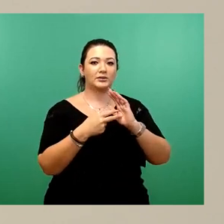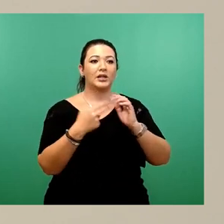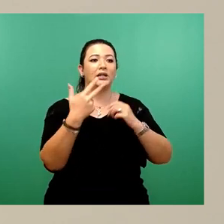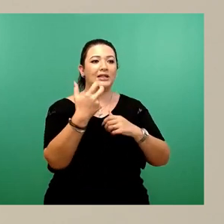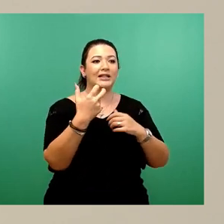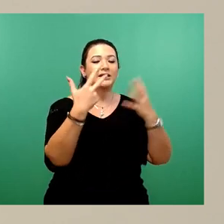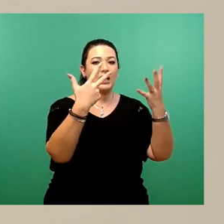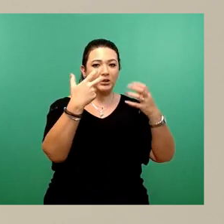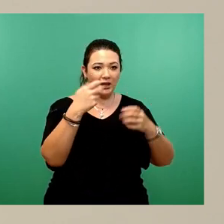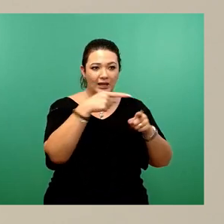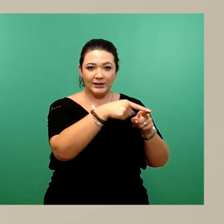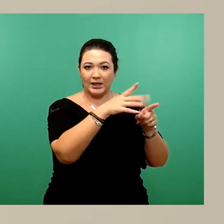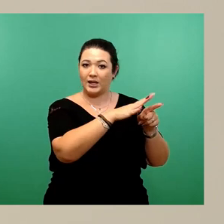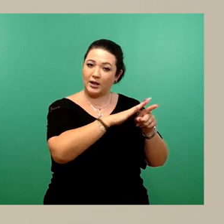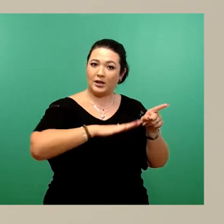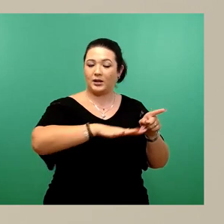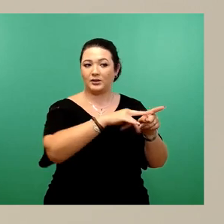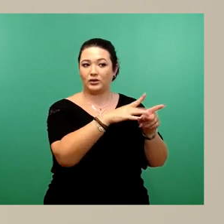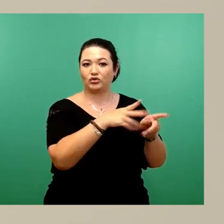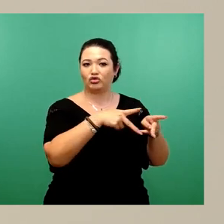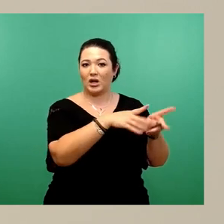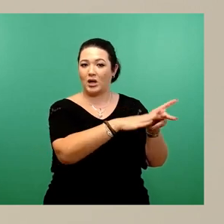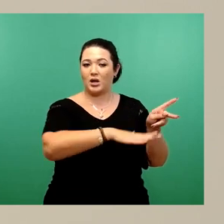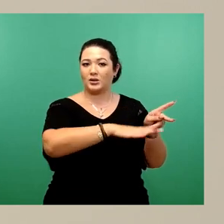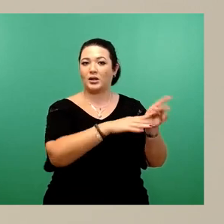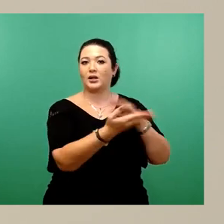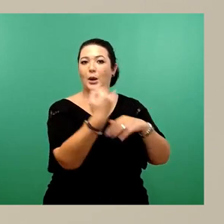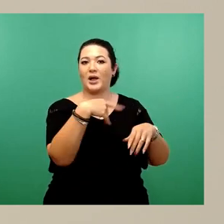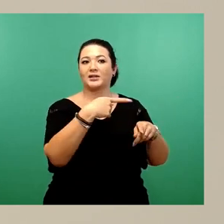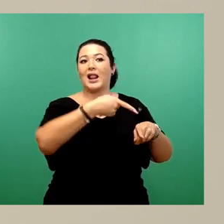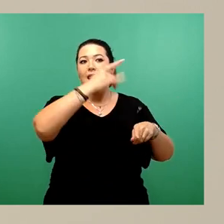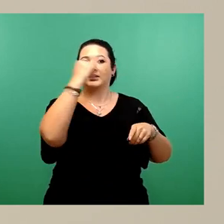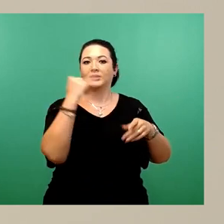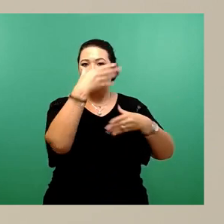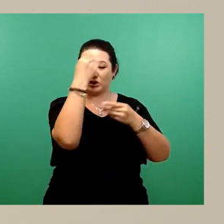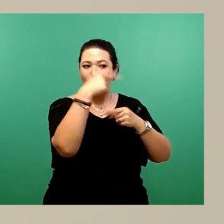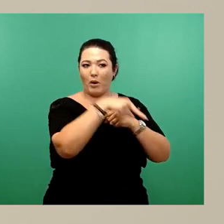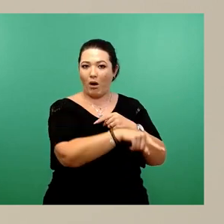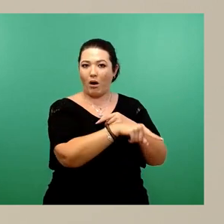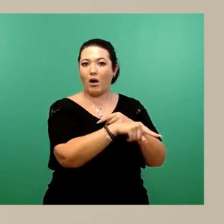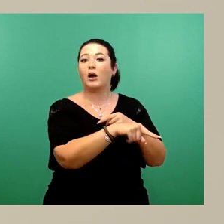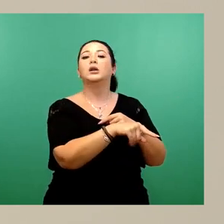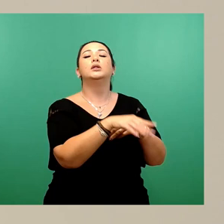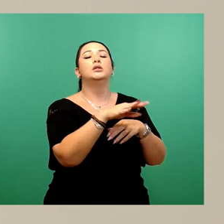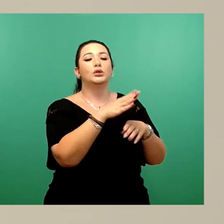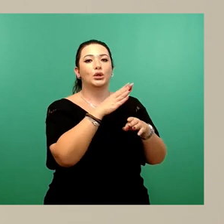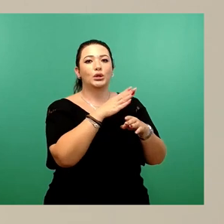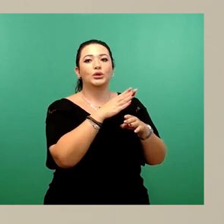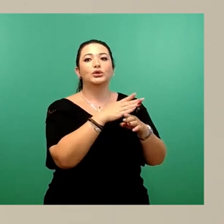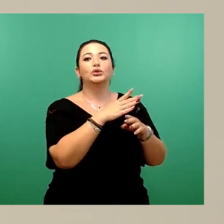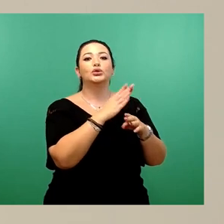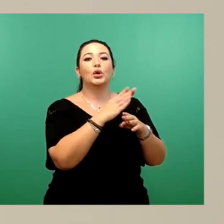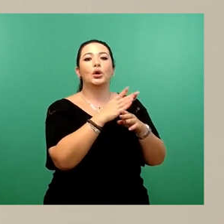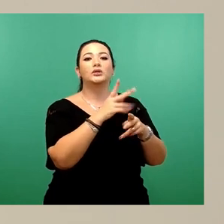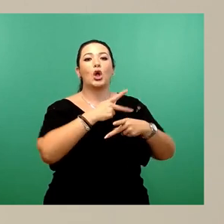Wesensteiner Straße. Dort hat im Sommer vergangenen Jahres die frühzeitige Beteiligung der Öffentlichkeit stattgefunden. gab im